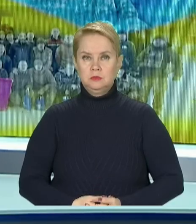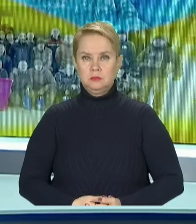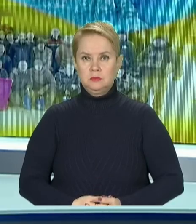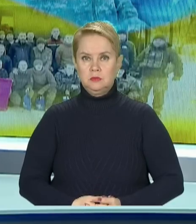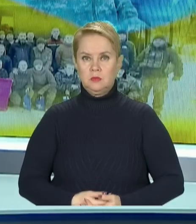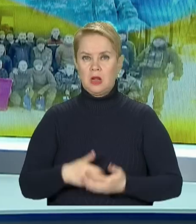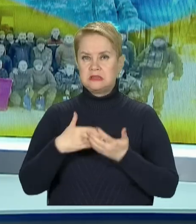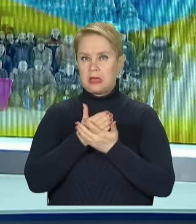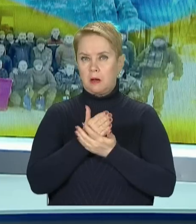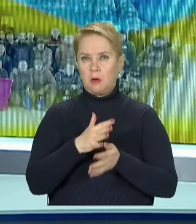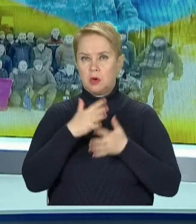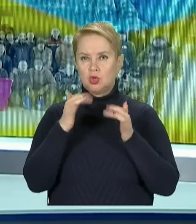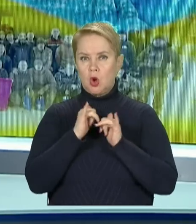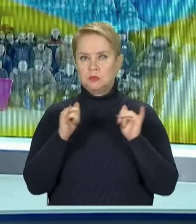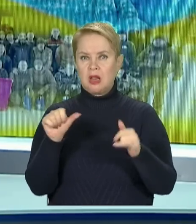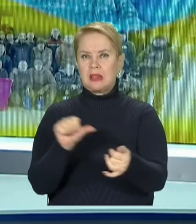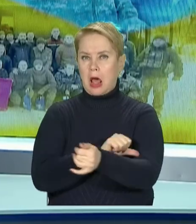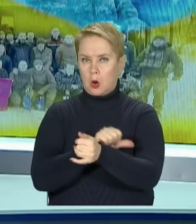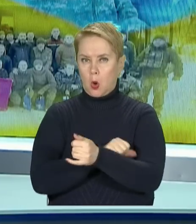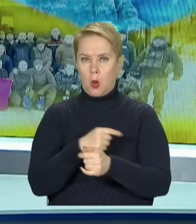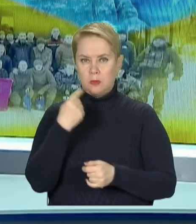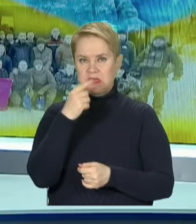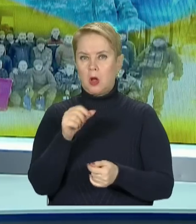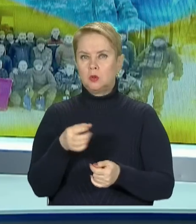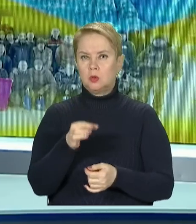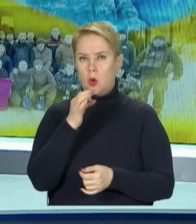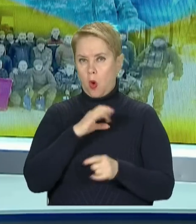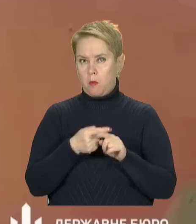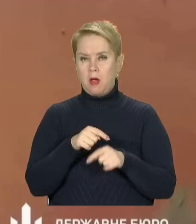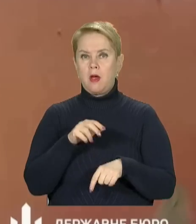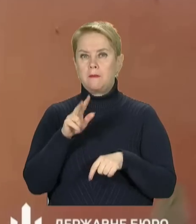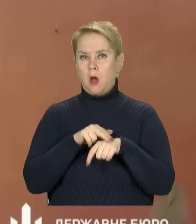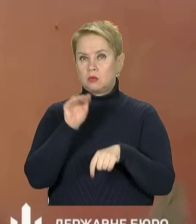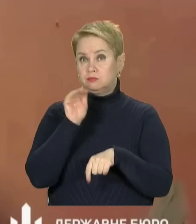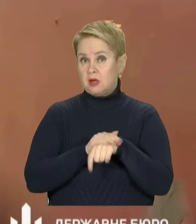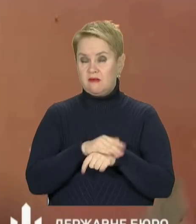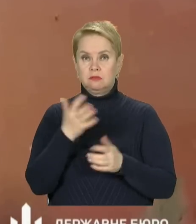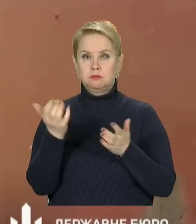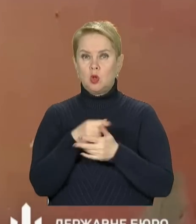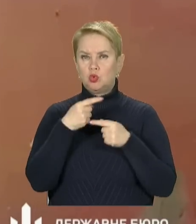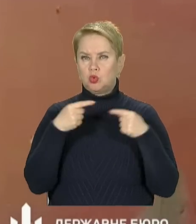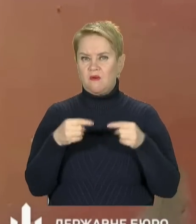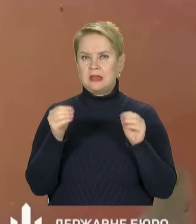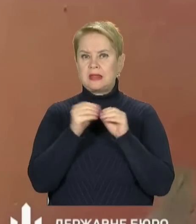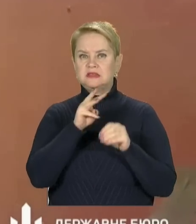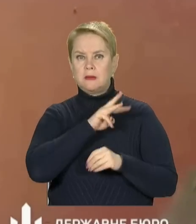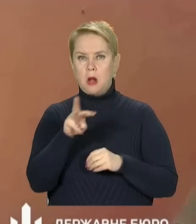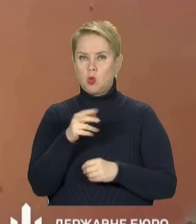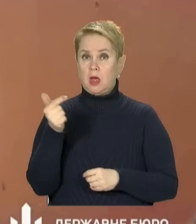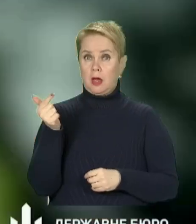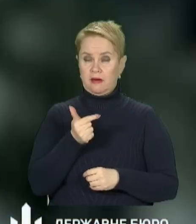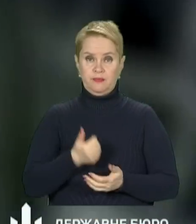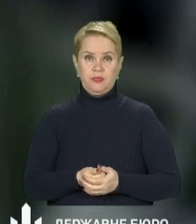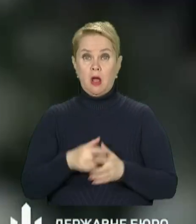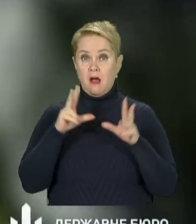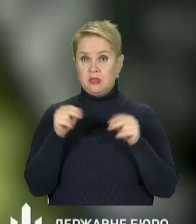Схему масштабного розповсюдження наркотиків та психотропів викрили правоохоронці. Вони вилучили товару на понад 10 мільйонів гривень.